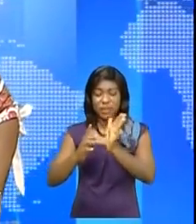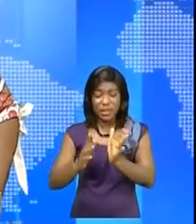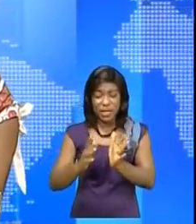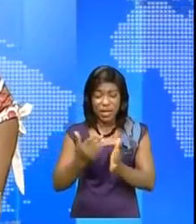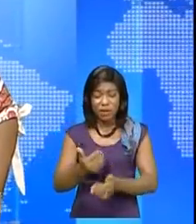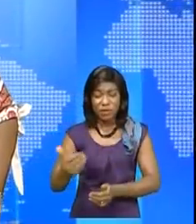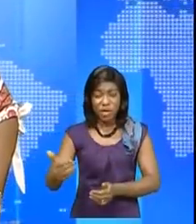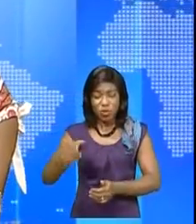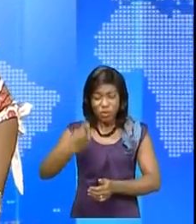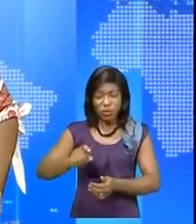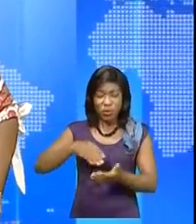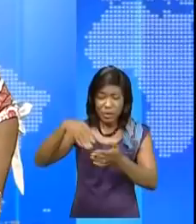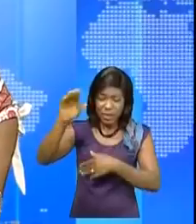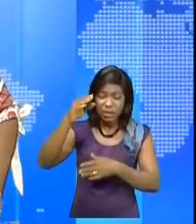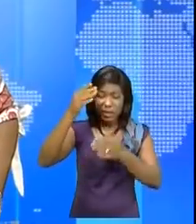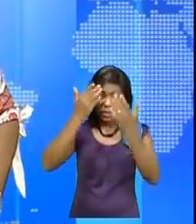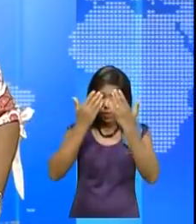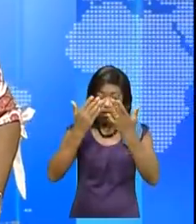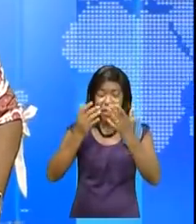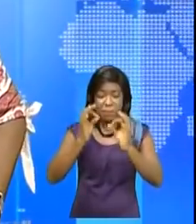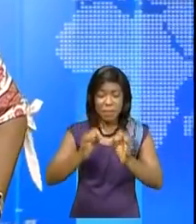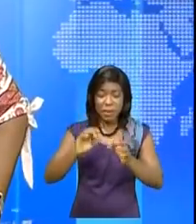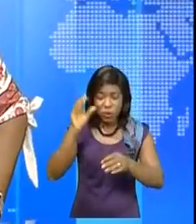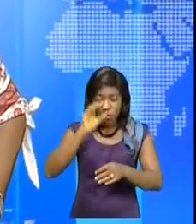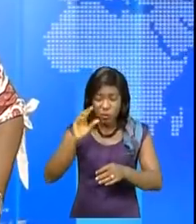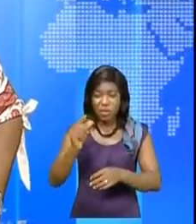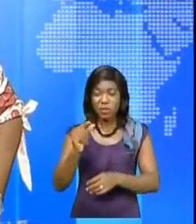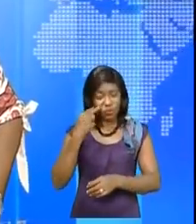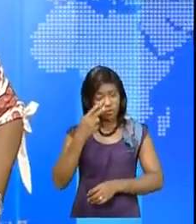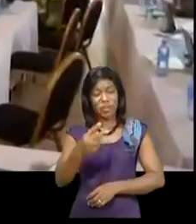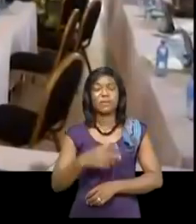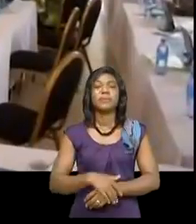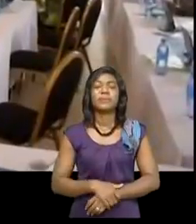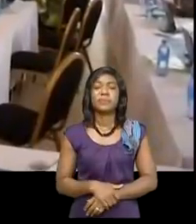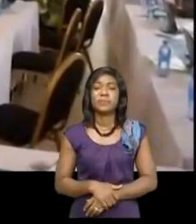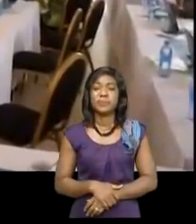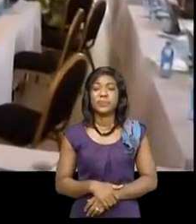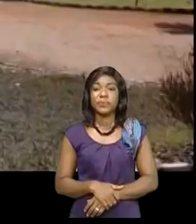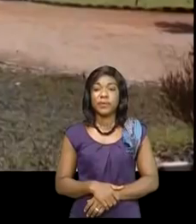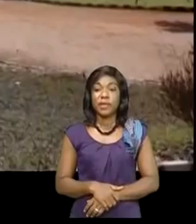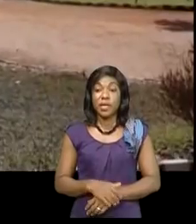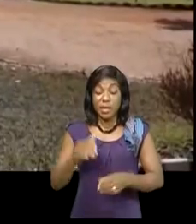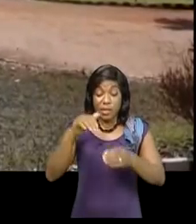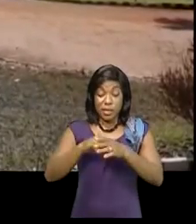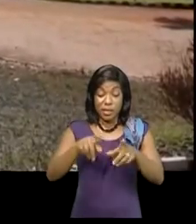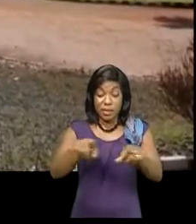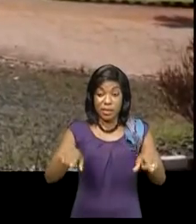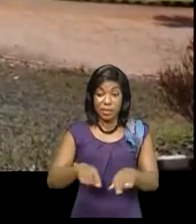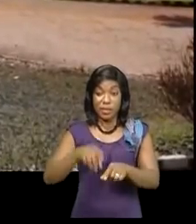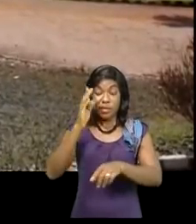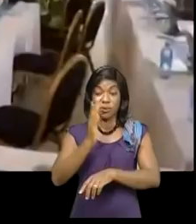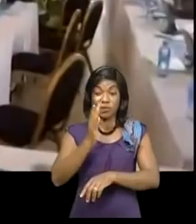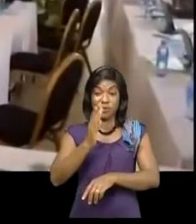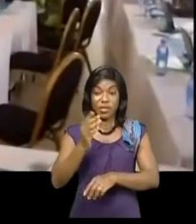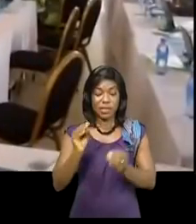scolarité. Ce reportage a été signé par nos confrères de la RTNC Loi-Labaou Dans la salle de conférence Campi Aboma de Colosi de